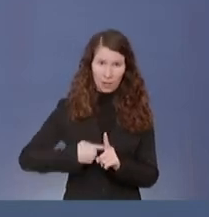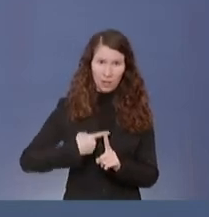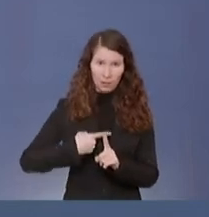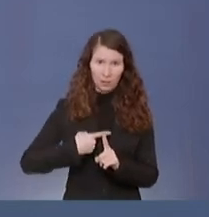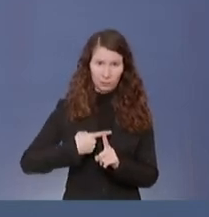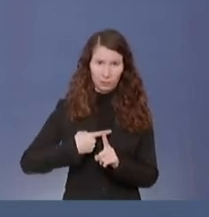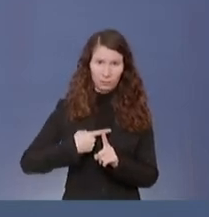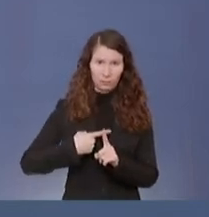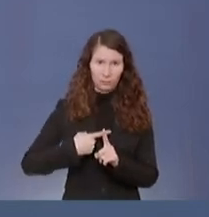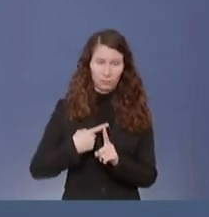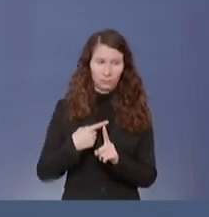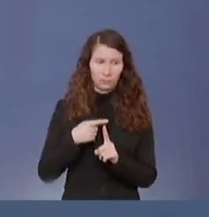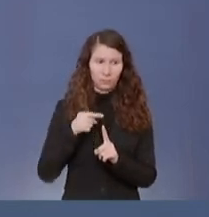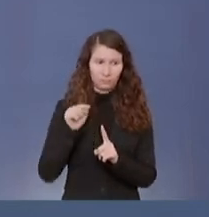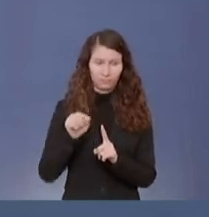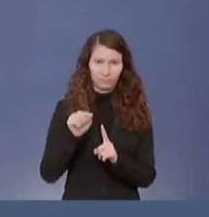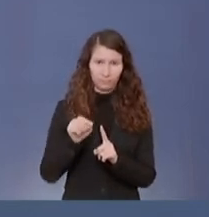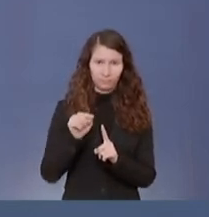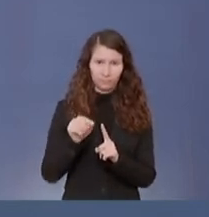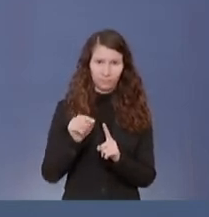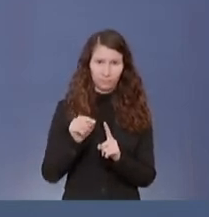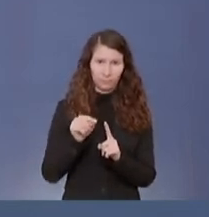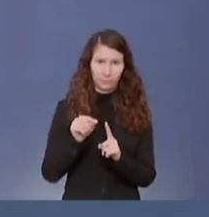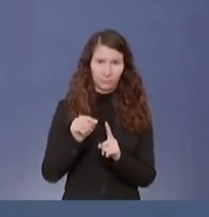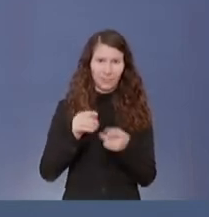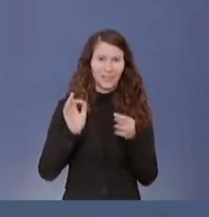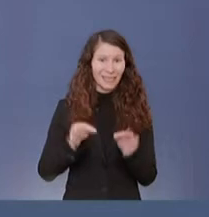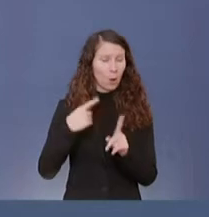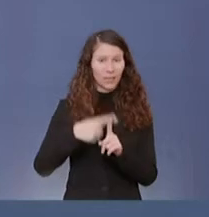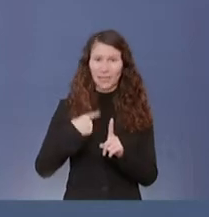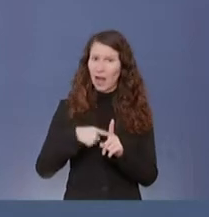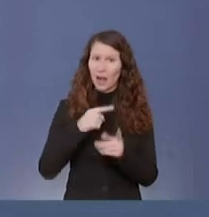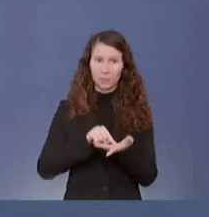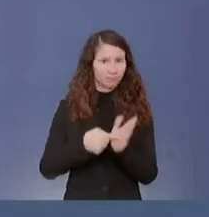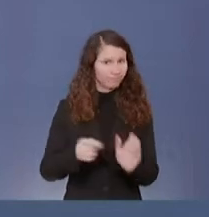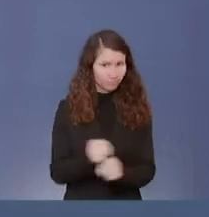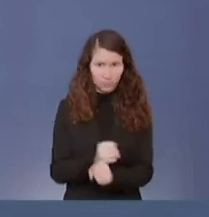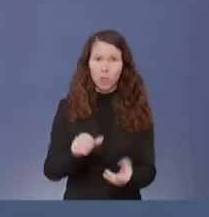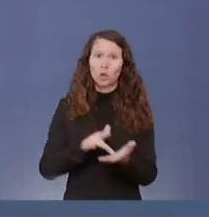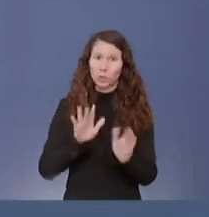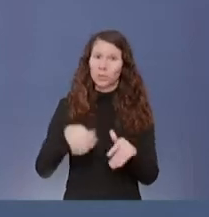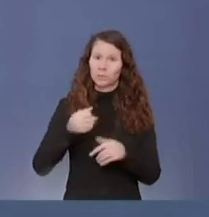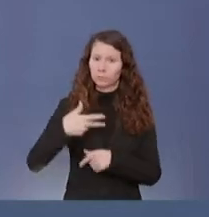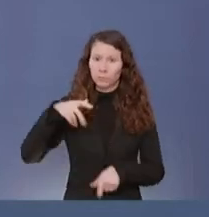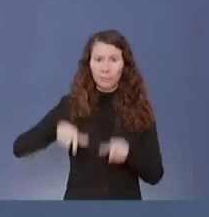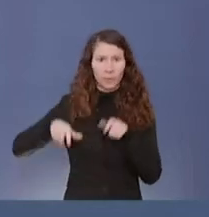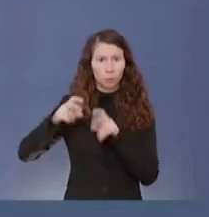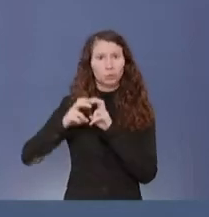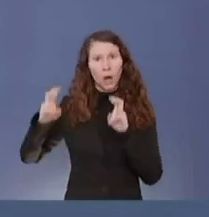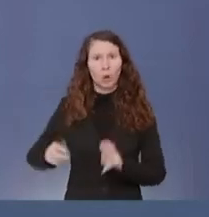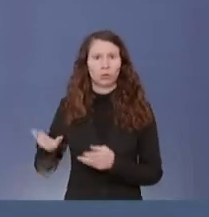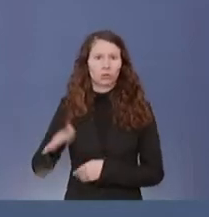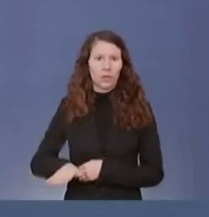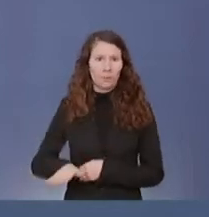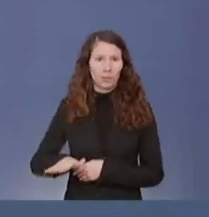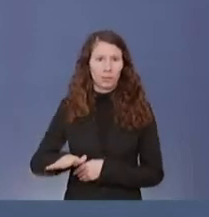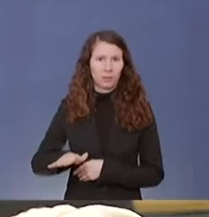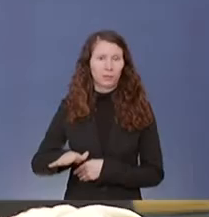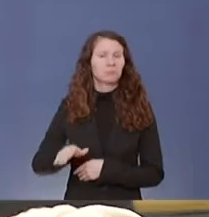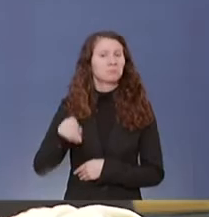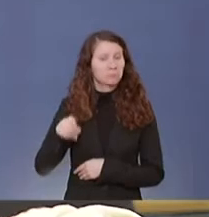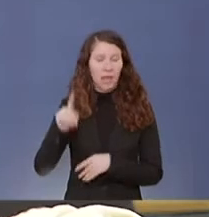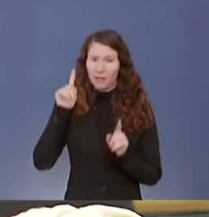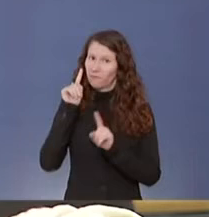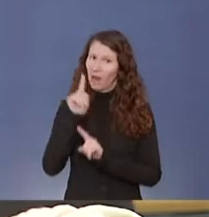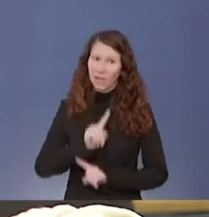die genaue Zahl nicht widerspiegeln können, weil es auch einige gibt, die zu Hause sterben. Das bedeutet,